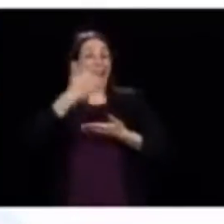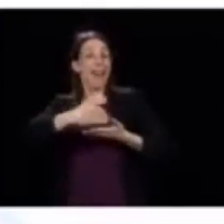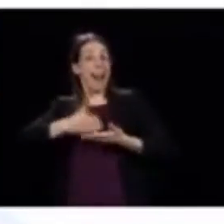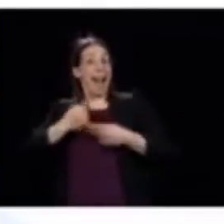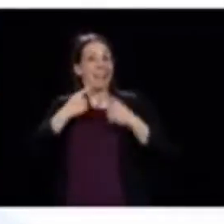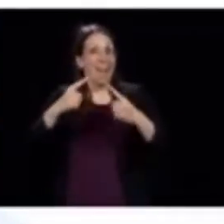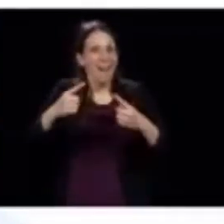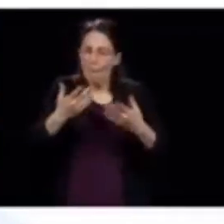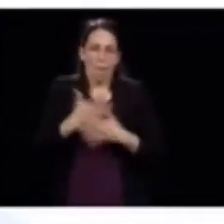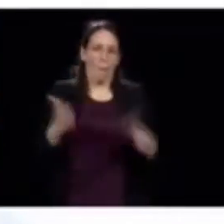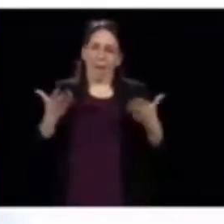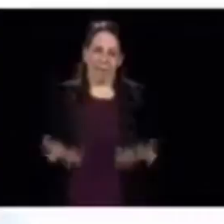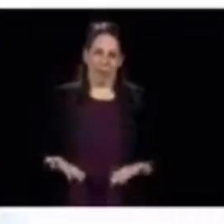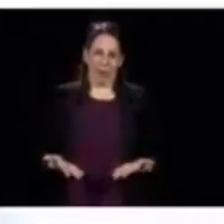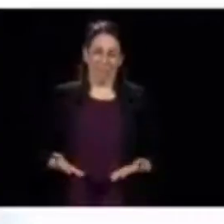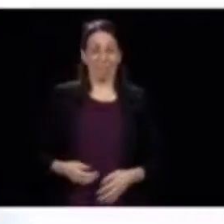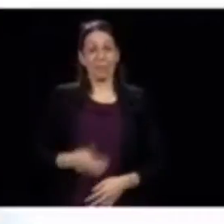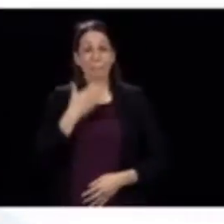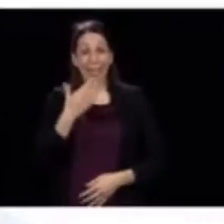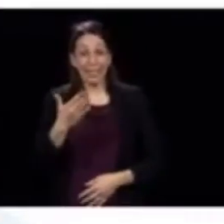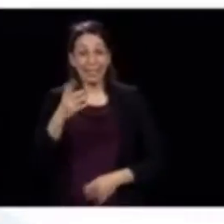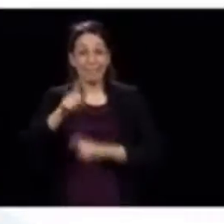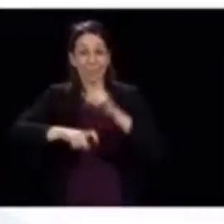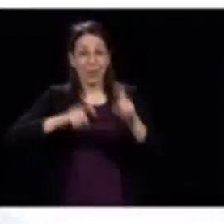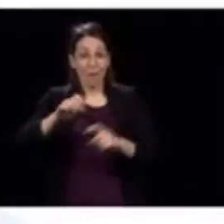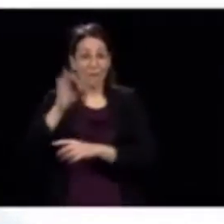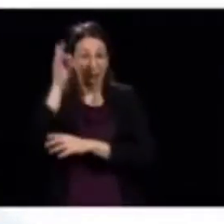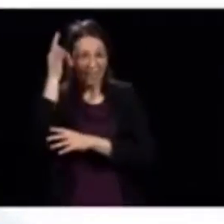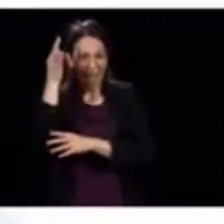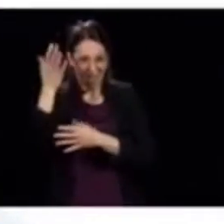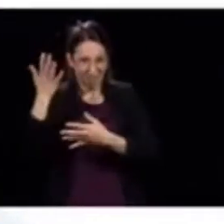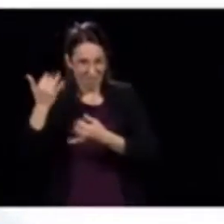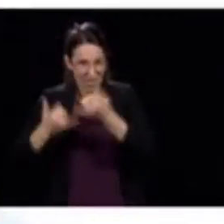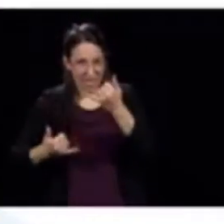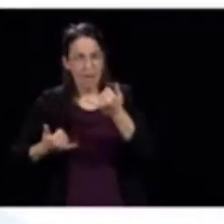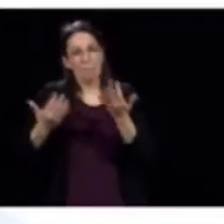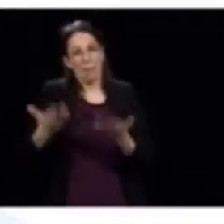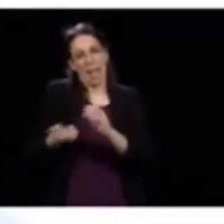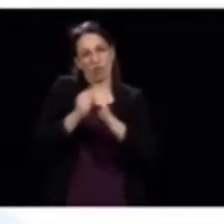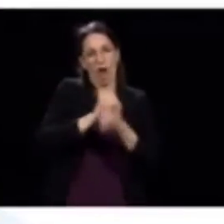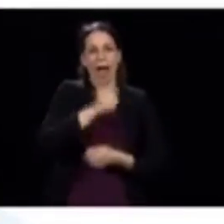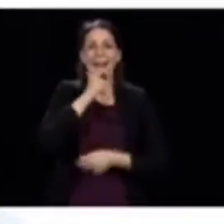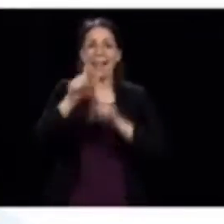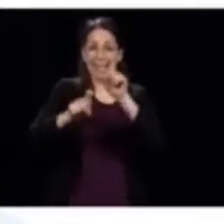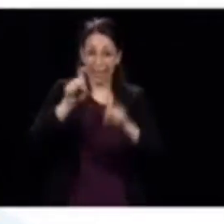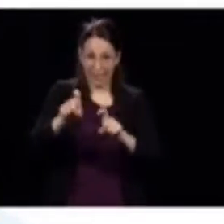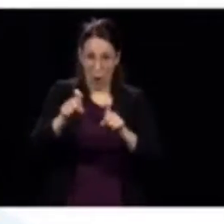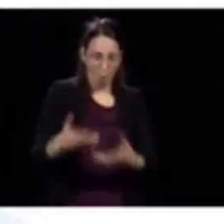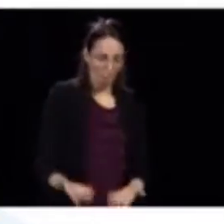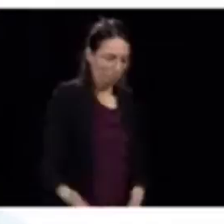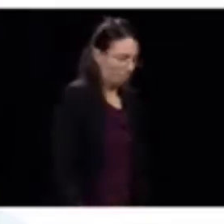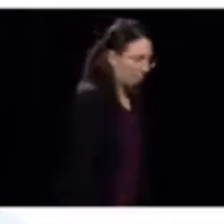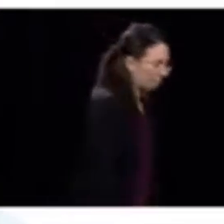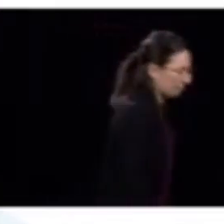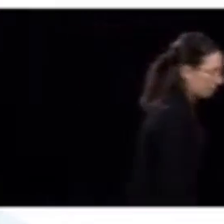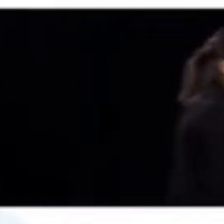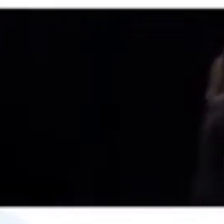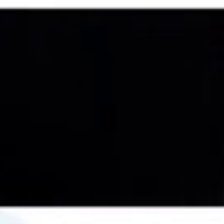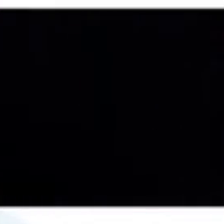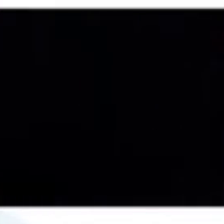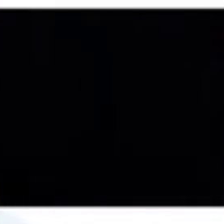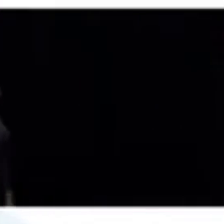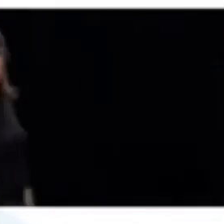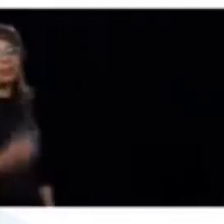Mais on n'est pas prêt aujourd'hui. Merci. C'est ce qui est complet pour les questions en français. On va maintenant passer aux questions en anglais. And we'll start today